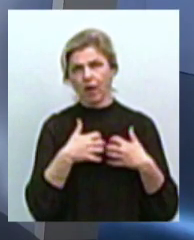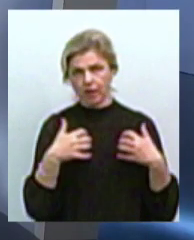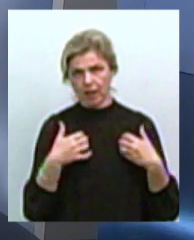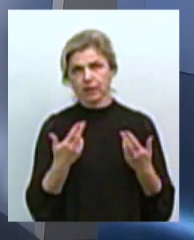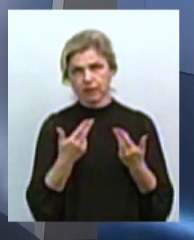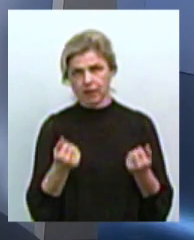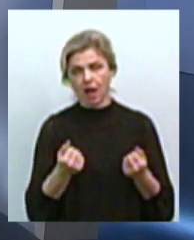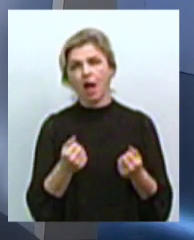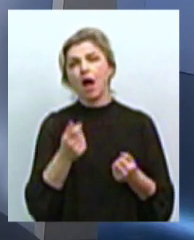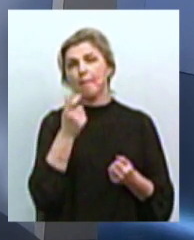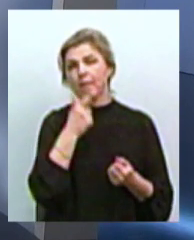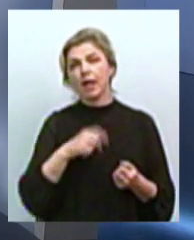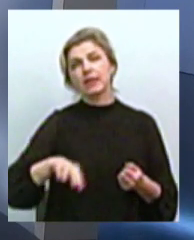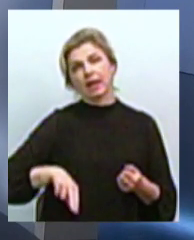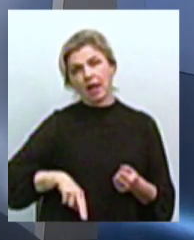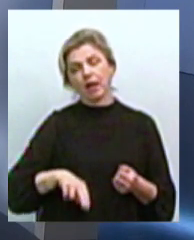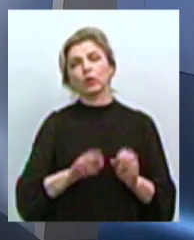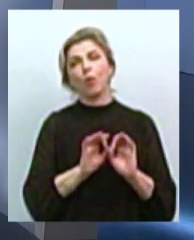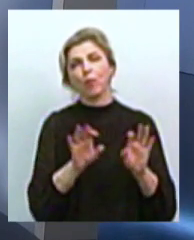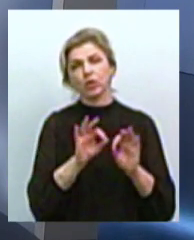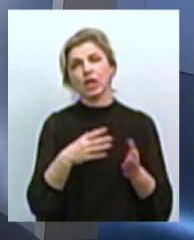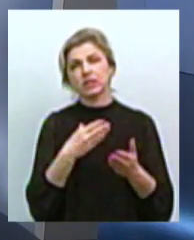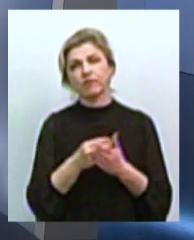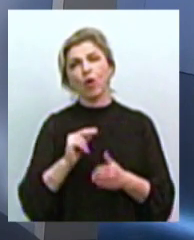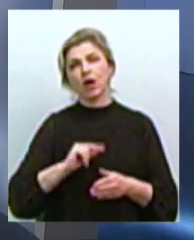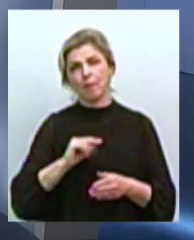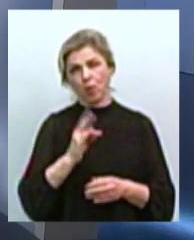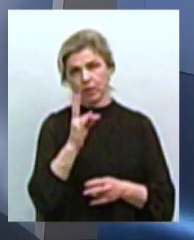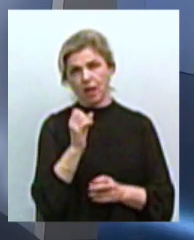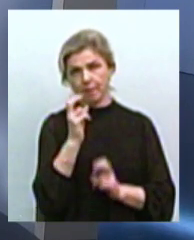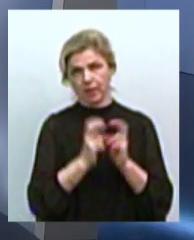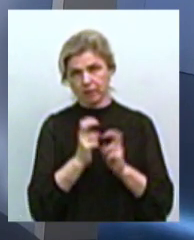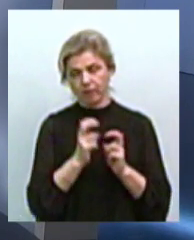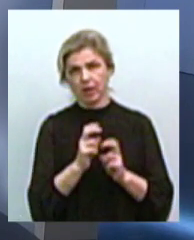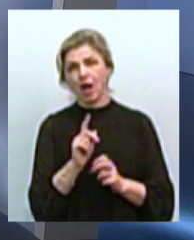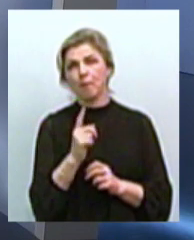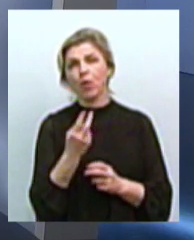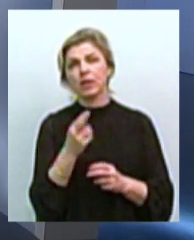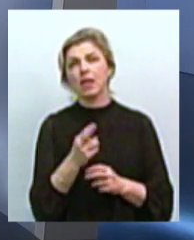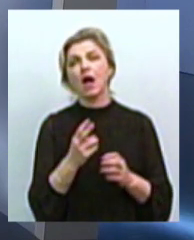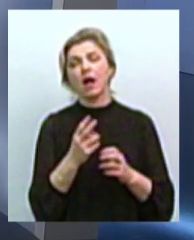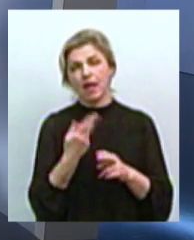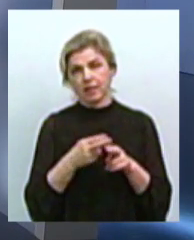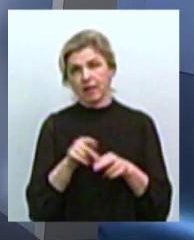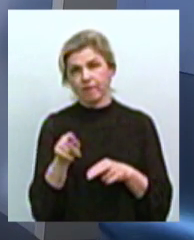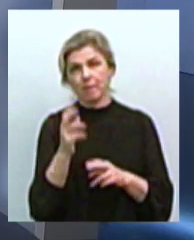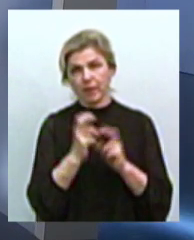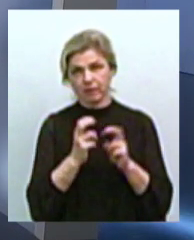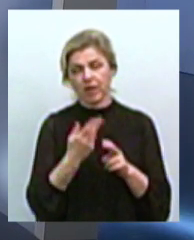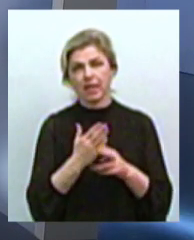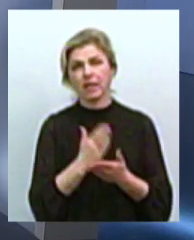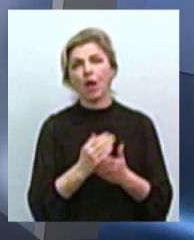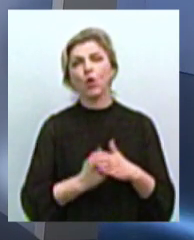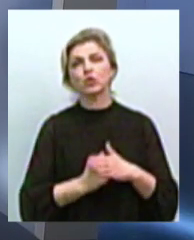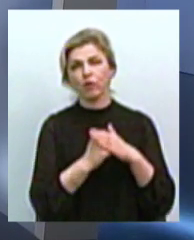чином пояснює свою працю на підприємстві, адже для підприємства «Комунальний центр захисту тварин» це є підстава